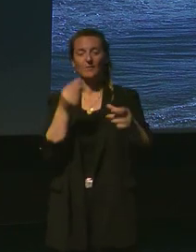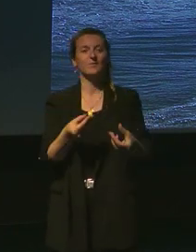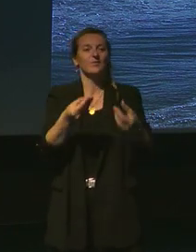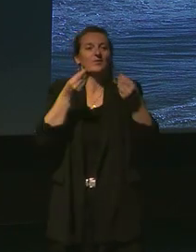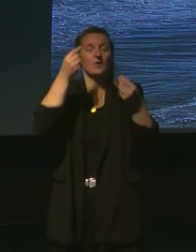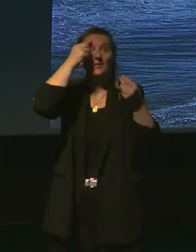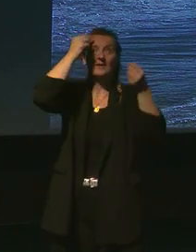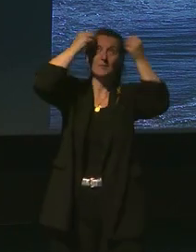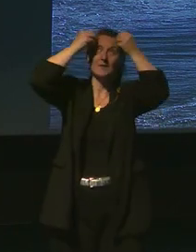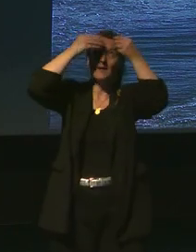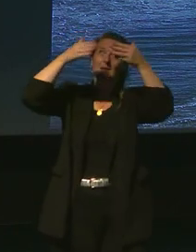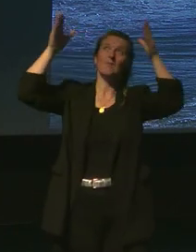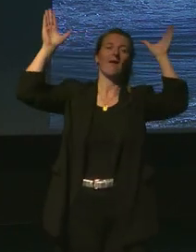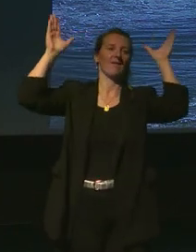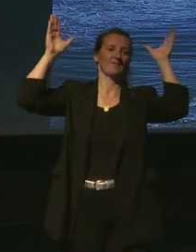et le poids des rêves